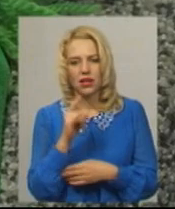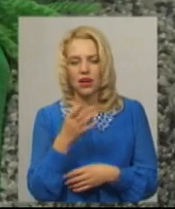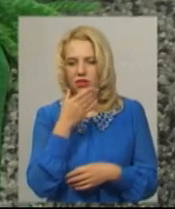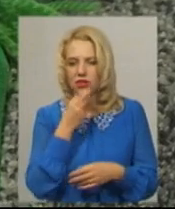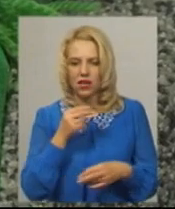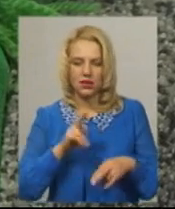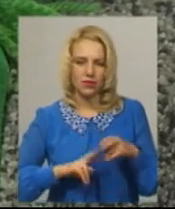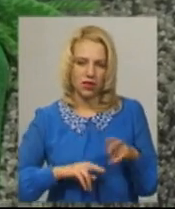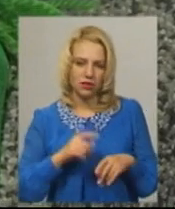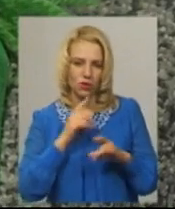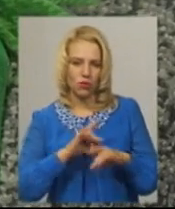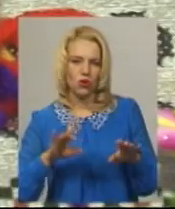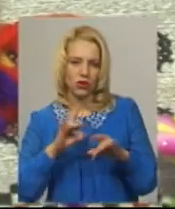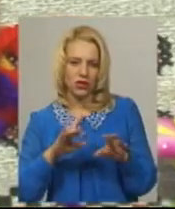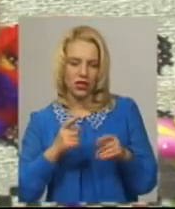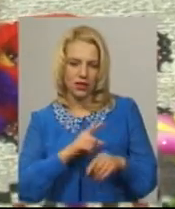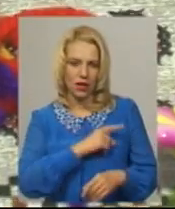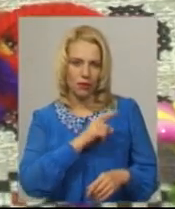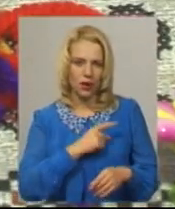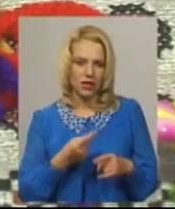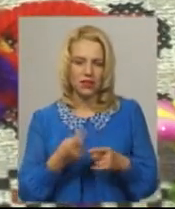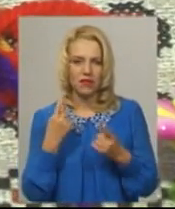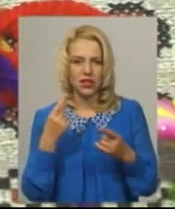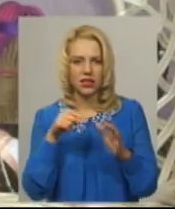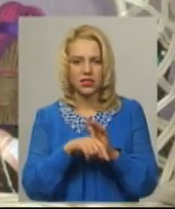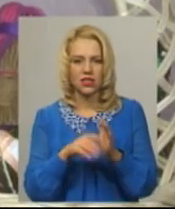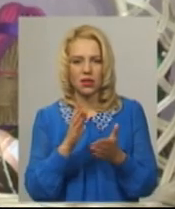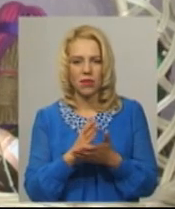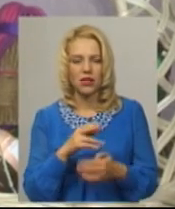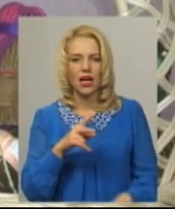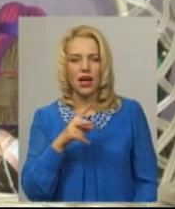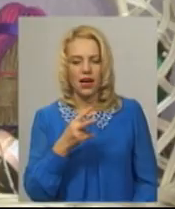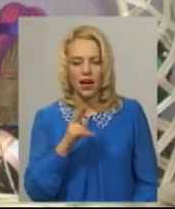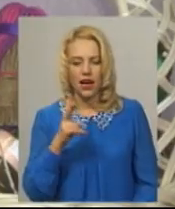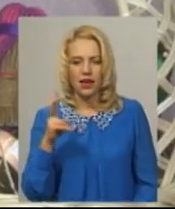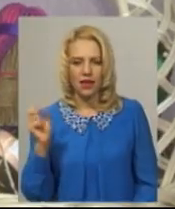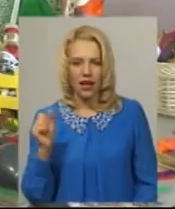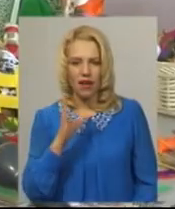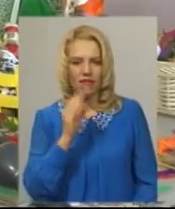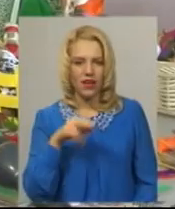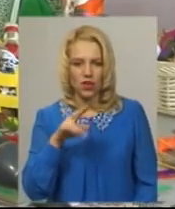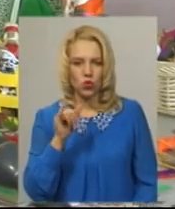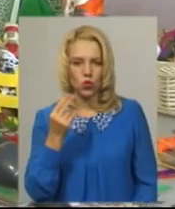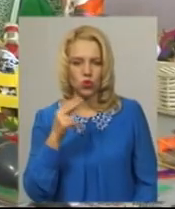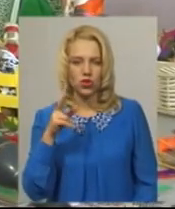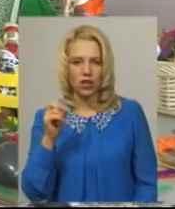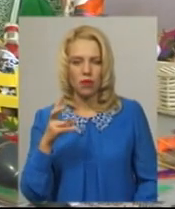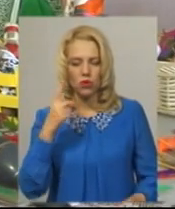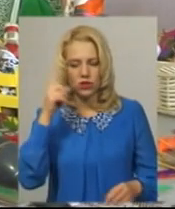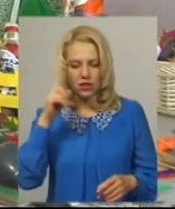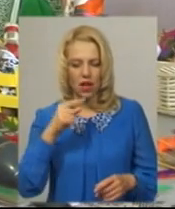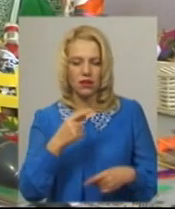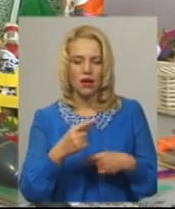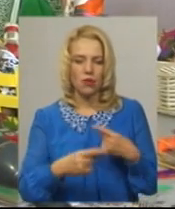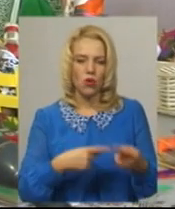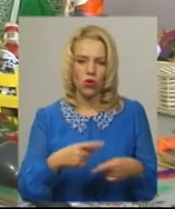лялькарок, каже Оксана Буймістер. Велике значення для неї має ляличка-ведучка. Тобто лялька про взаємозв'язок поколінь, про передачу знань з покоління в